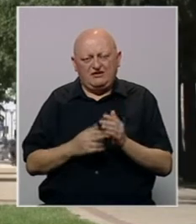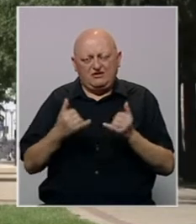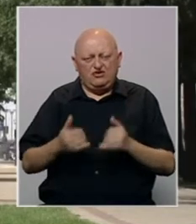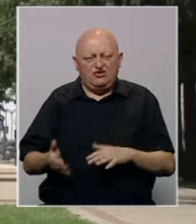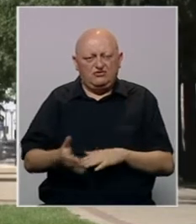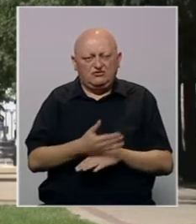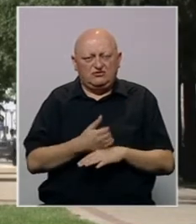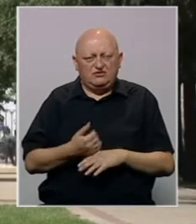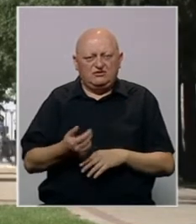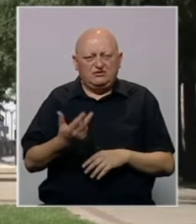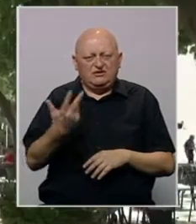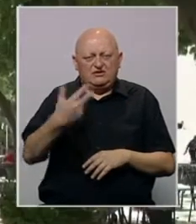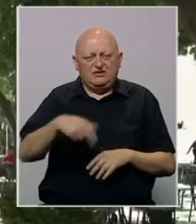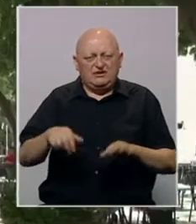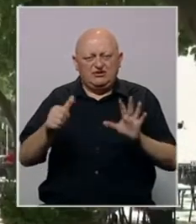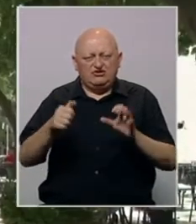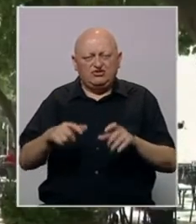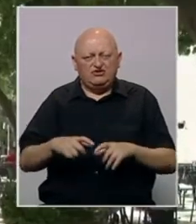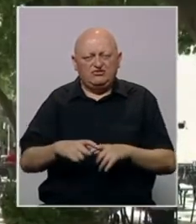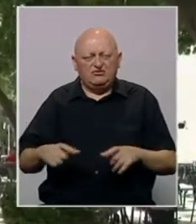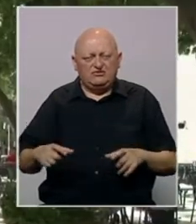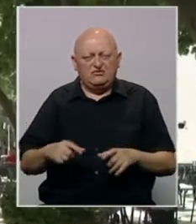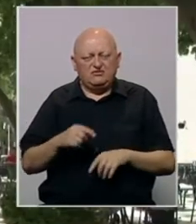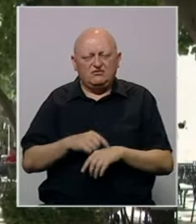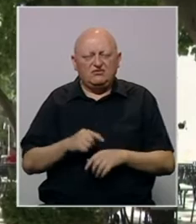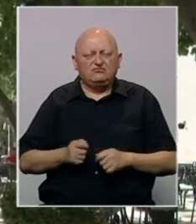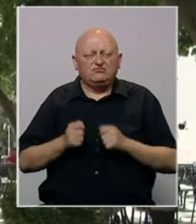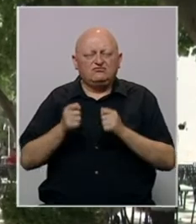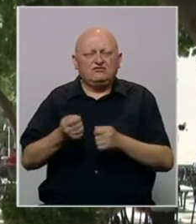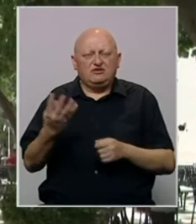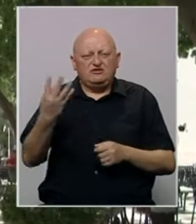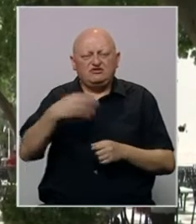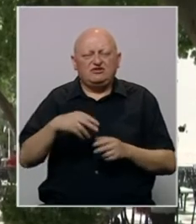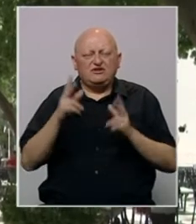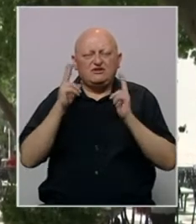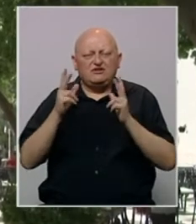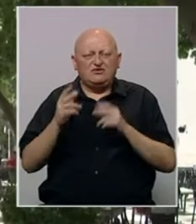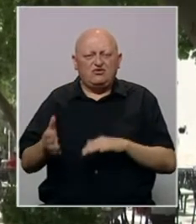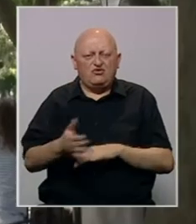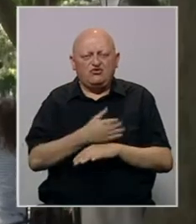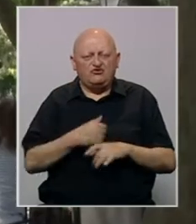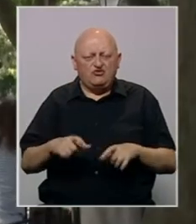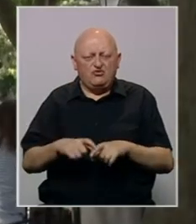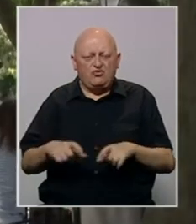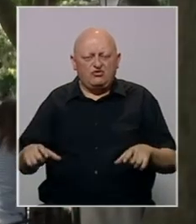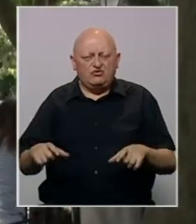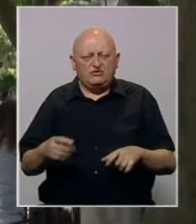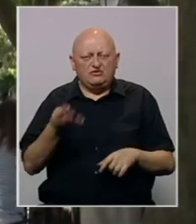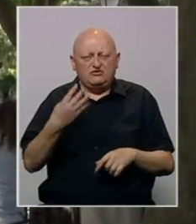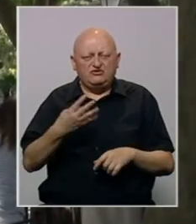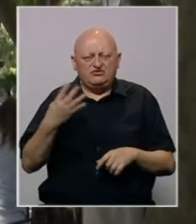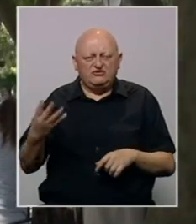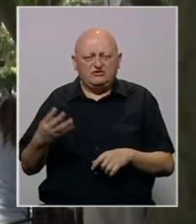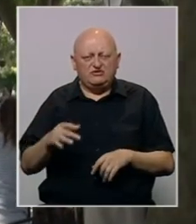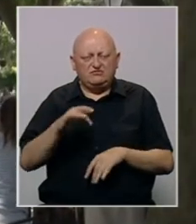sada je iskorišteno više od 3600 vouchera, a trenutno je podneseno 4000 zahtjeva za korištenje vouchera za 44